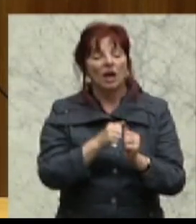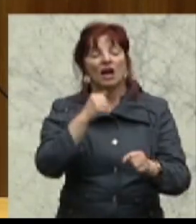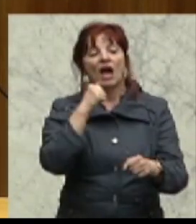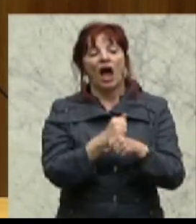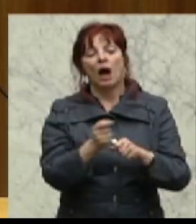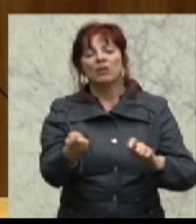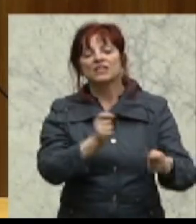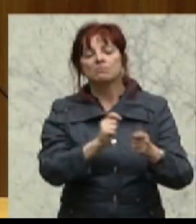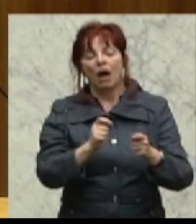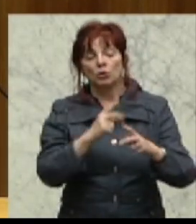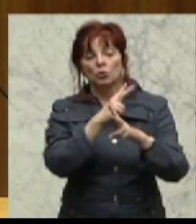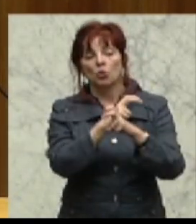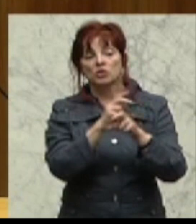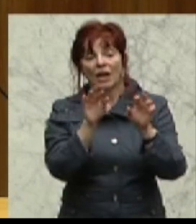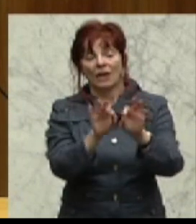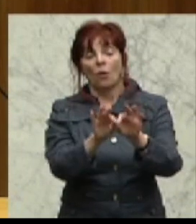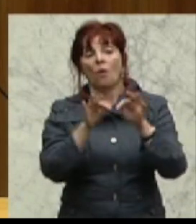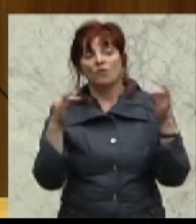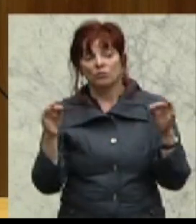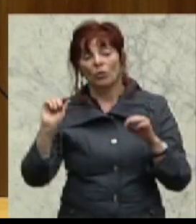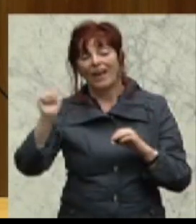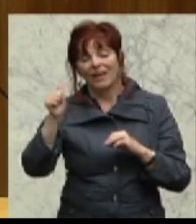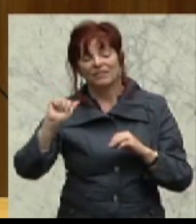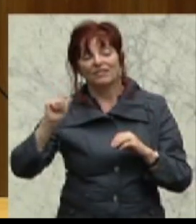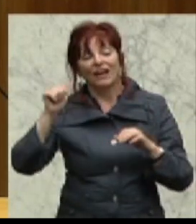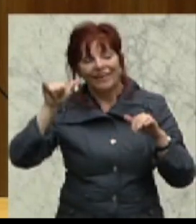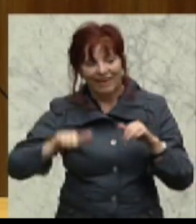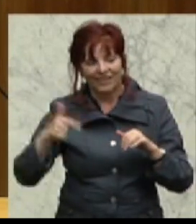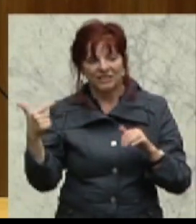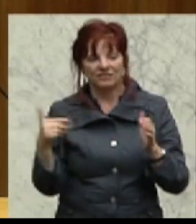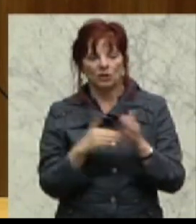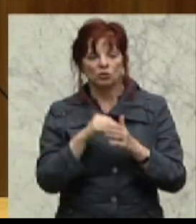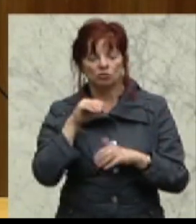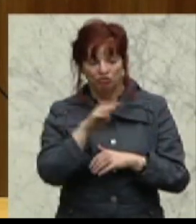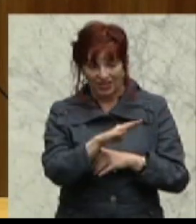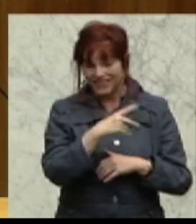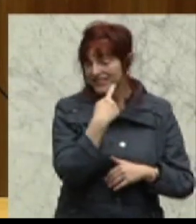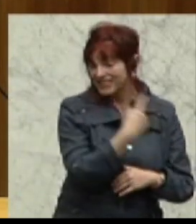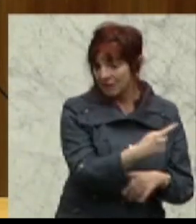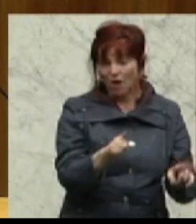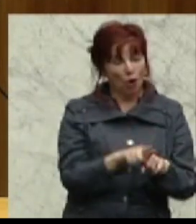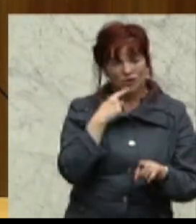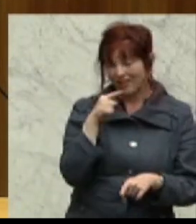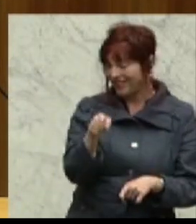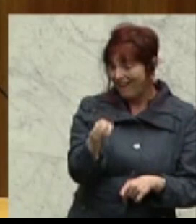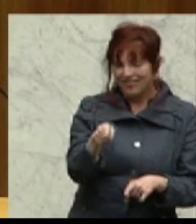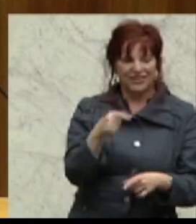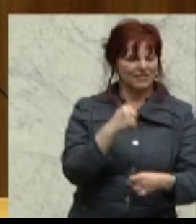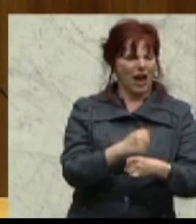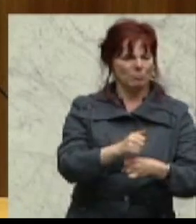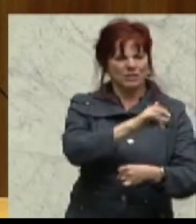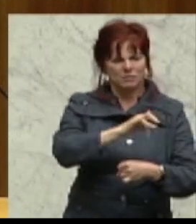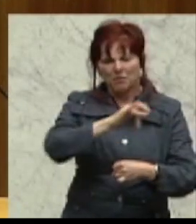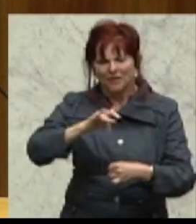Österreich mit 1.1.2014 auch einmal zu Wort melden und sagt, diese Arbeitsplätze in Österreich sind